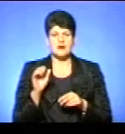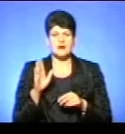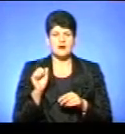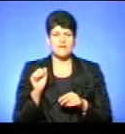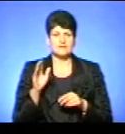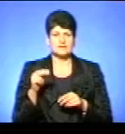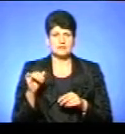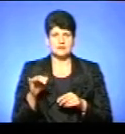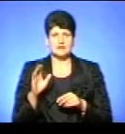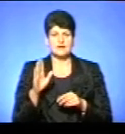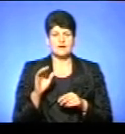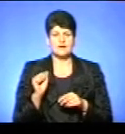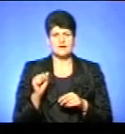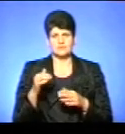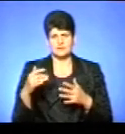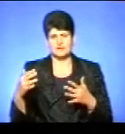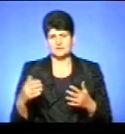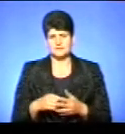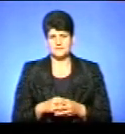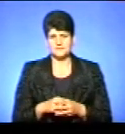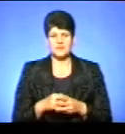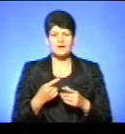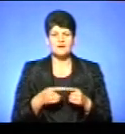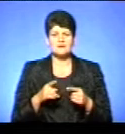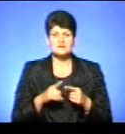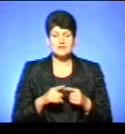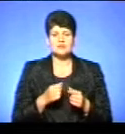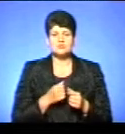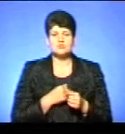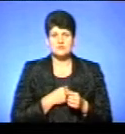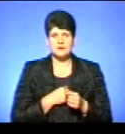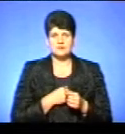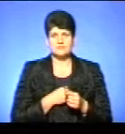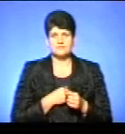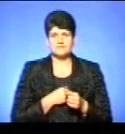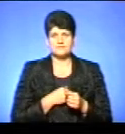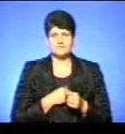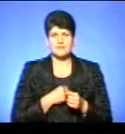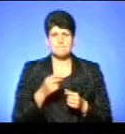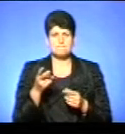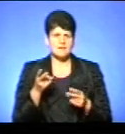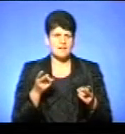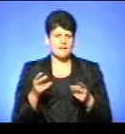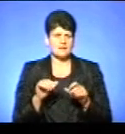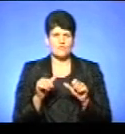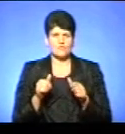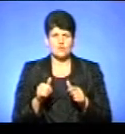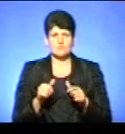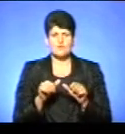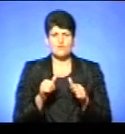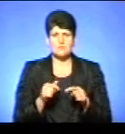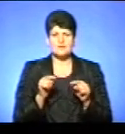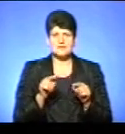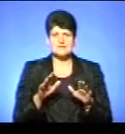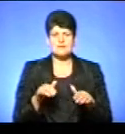пауза, аудієнція і таких інших. Проте, на жаль, такі паралельні форми, або, зокрема, форми ті,